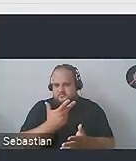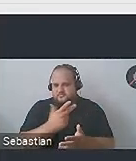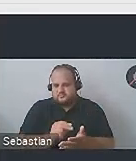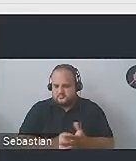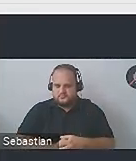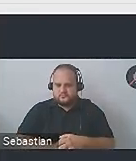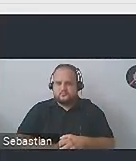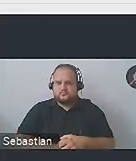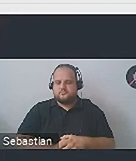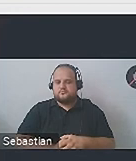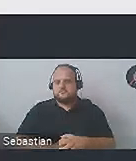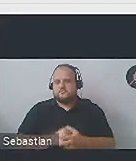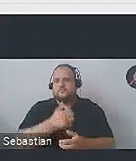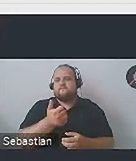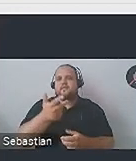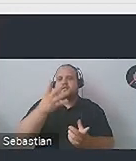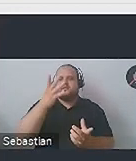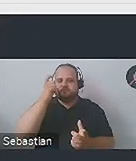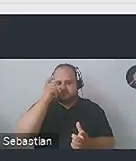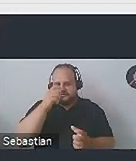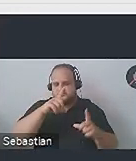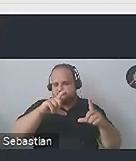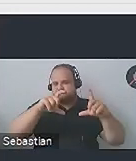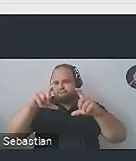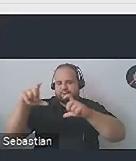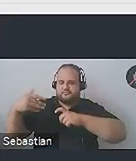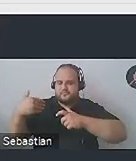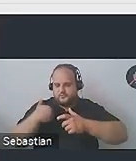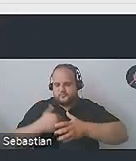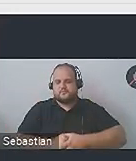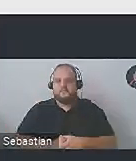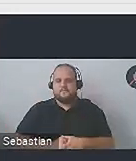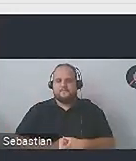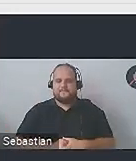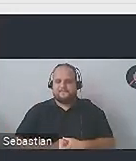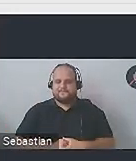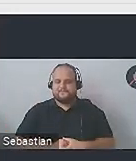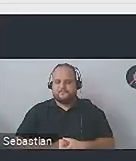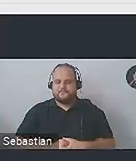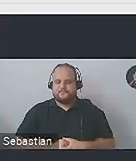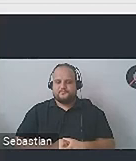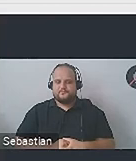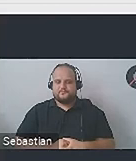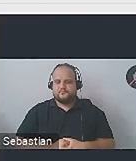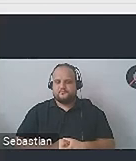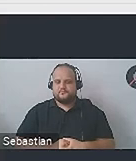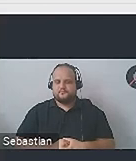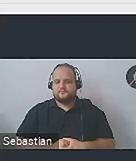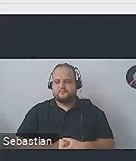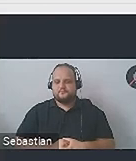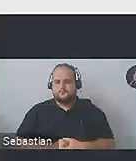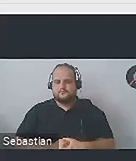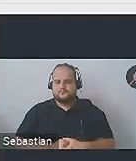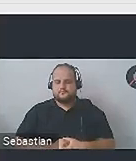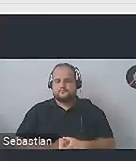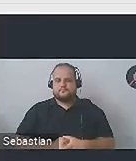prawdopodobnie jedno z wielu zdjęć obszernej fotorelacji. Więc raczej treść samej, treść jakiegoś